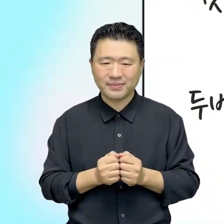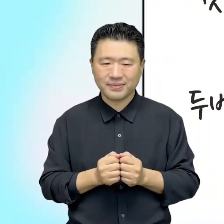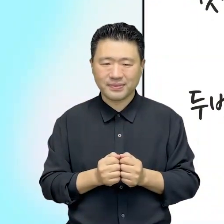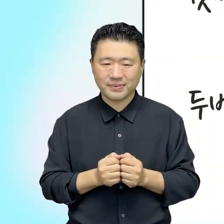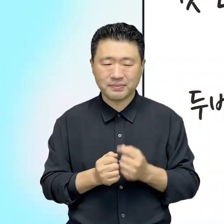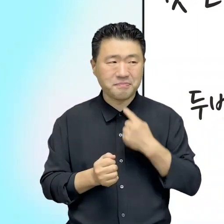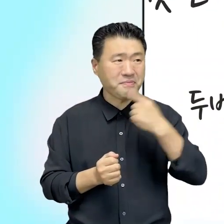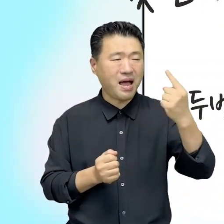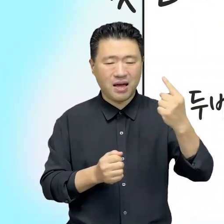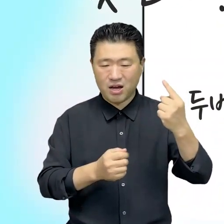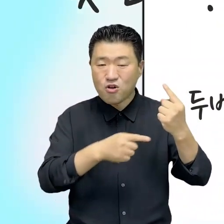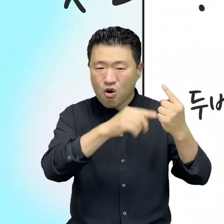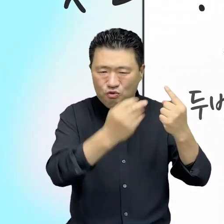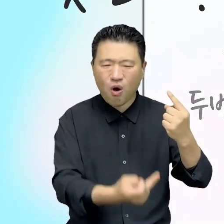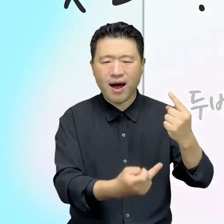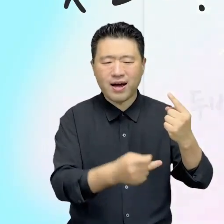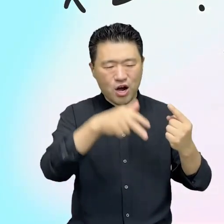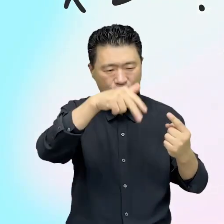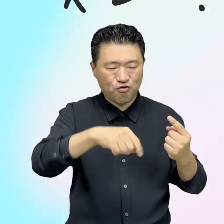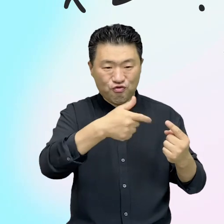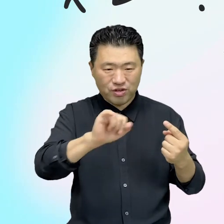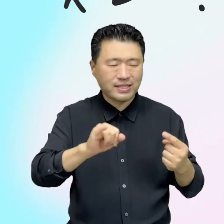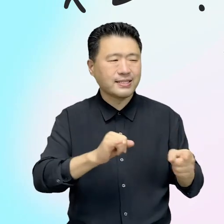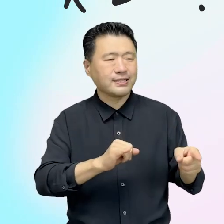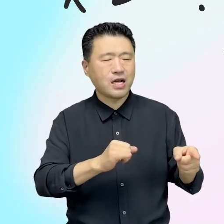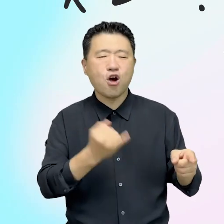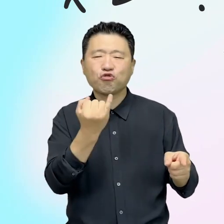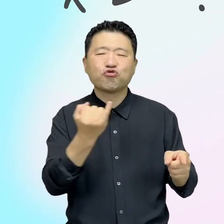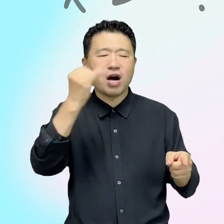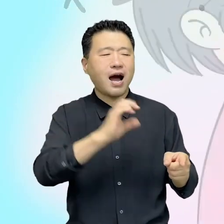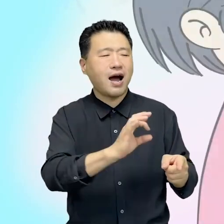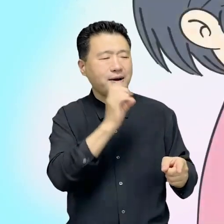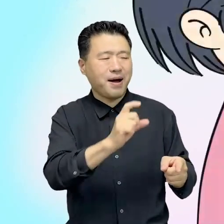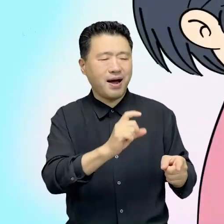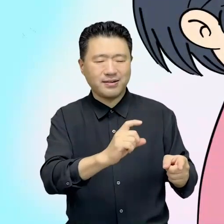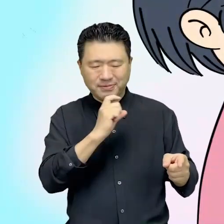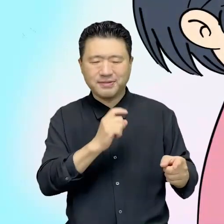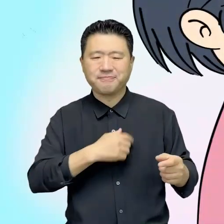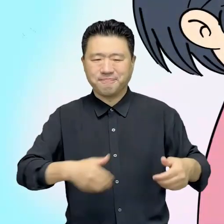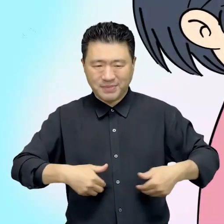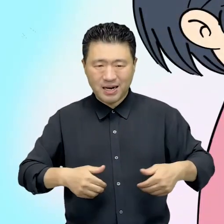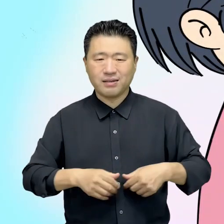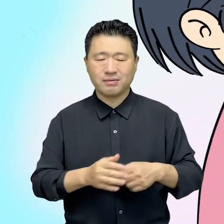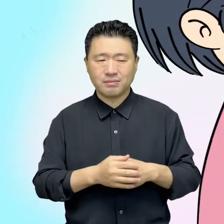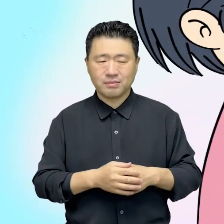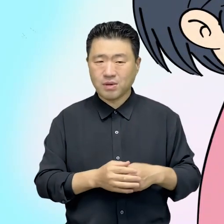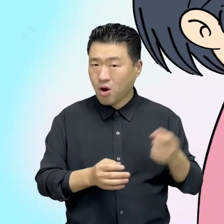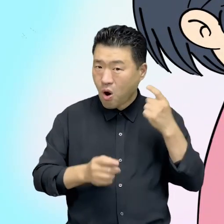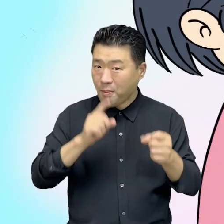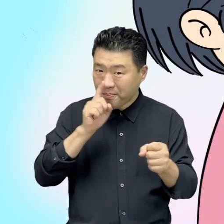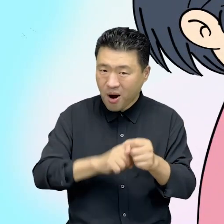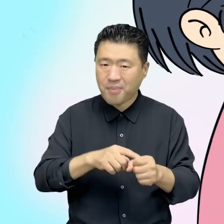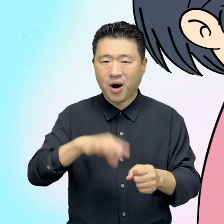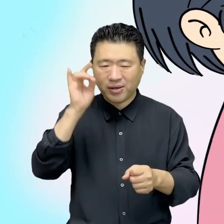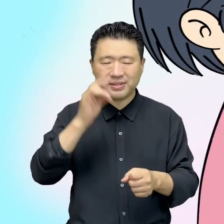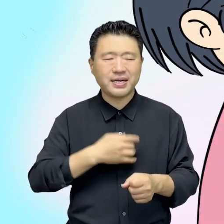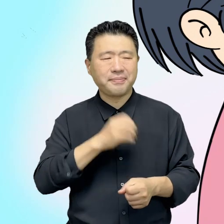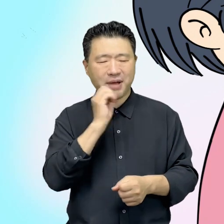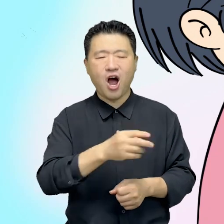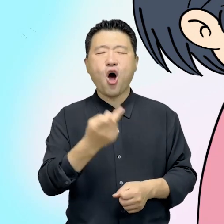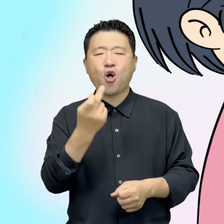한 살 차이 나는 동생, 준기에게 누나 소리 듣기이다. 이 소리를 듣기 위해서는